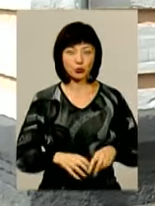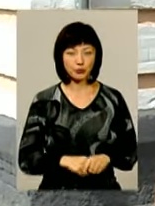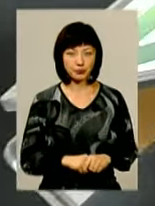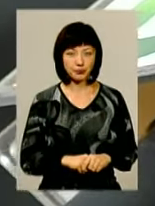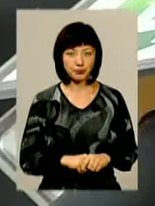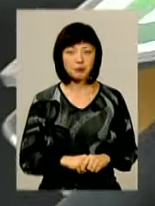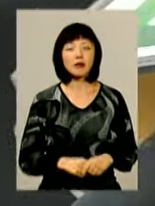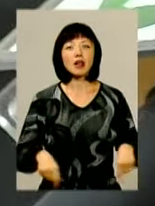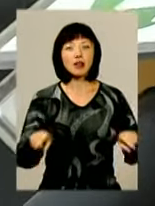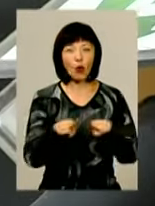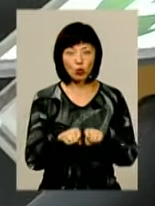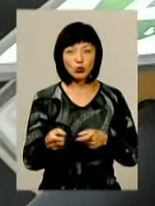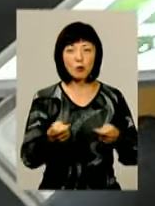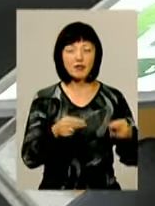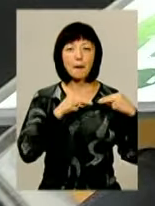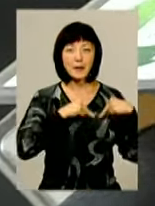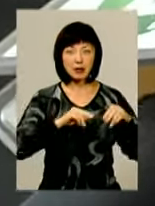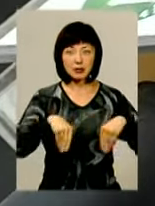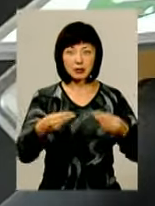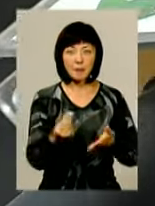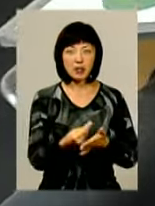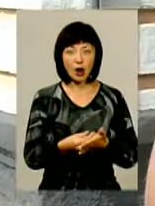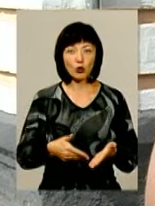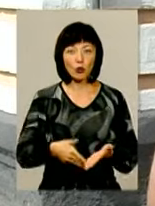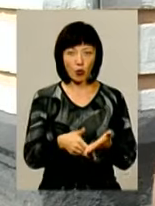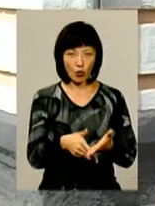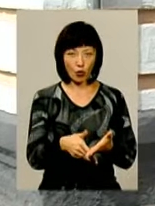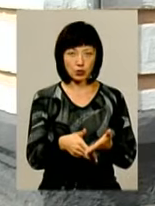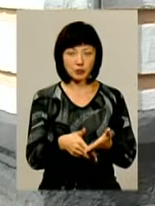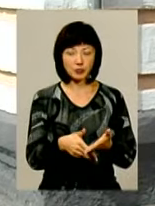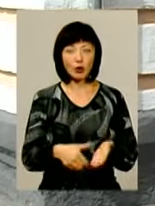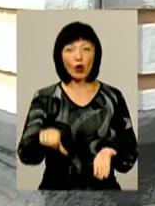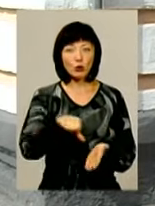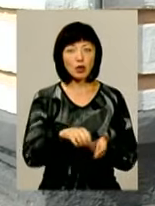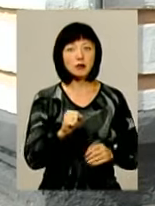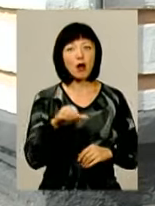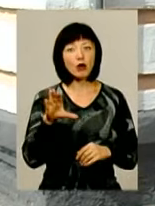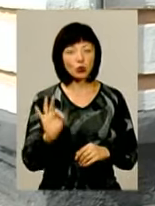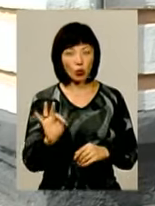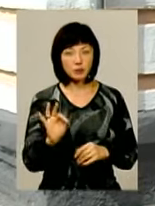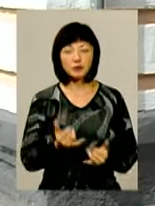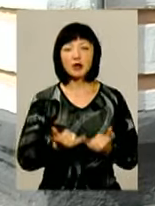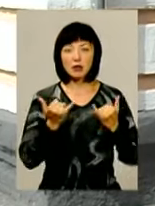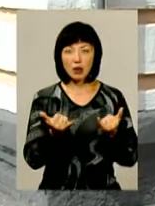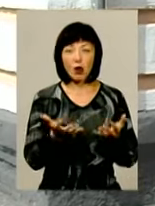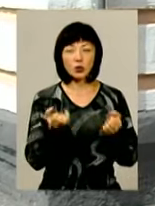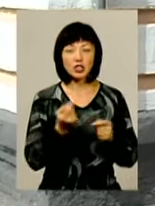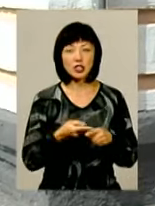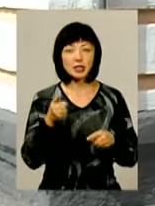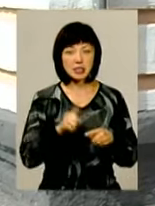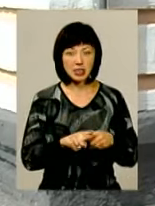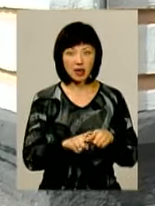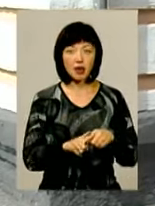квартплата. Також управління праці надає матеріальну допомогу учасникам АТО. Для одержання цих